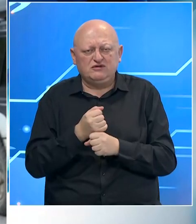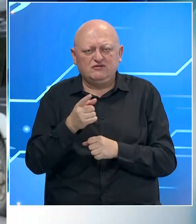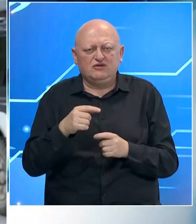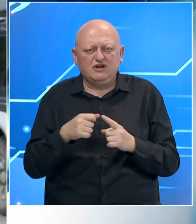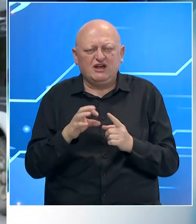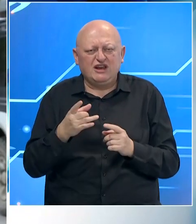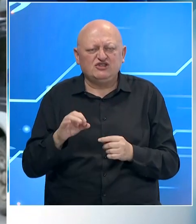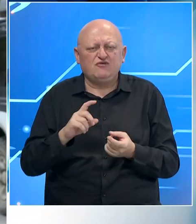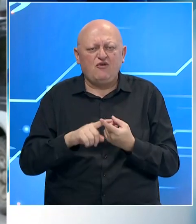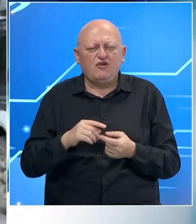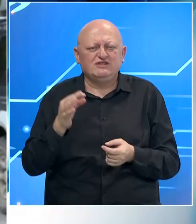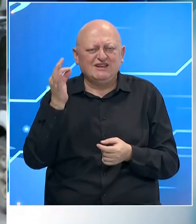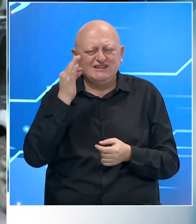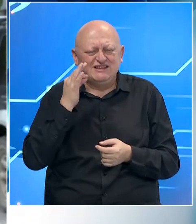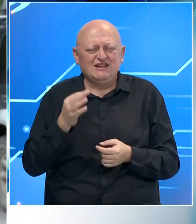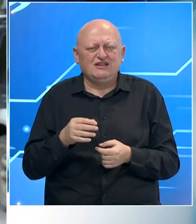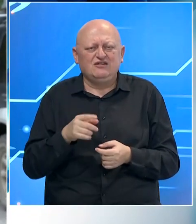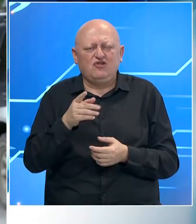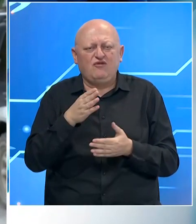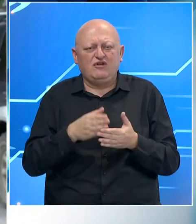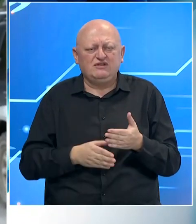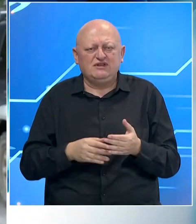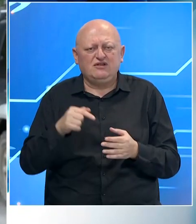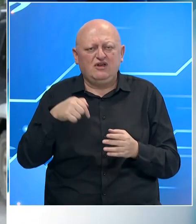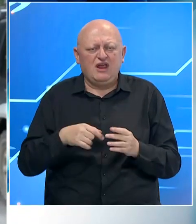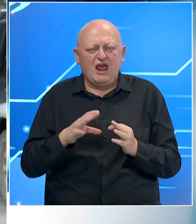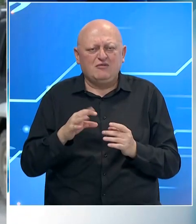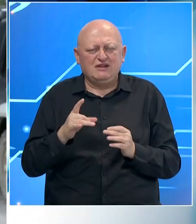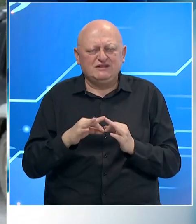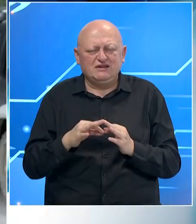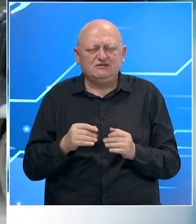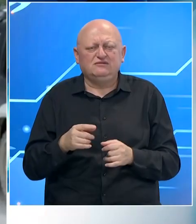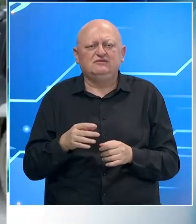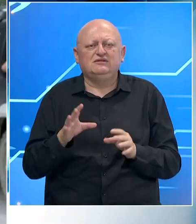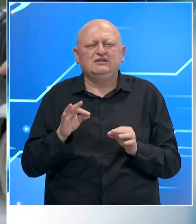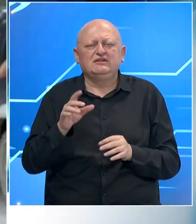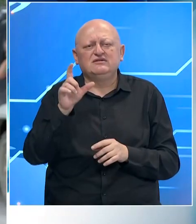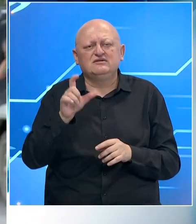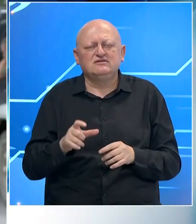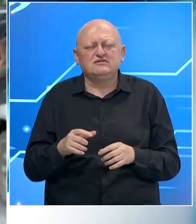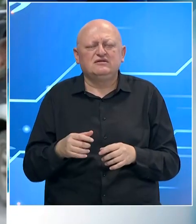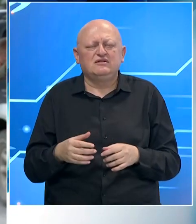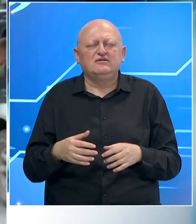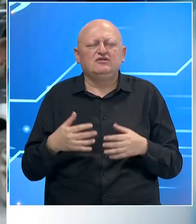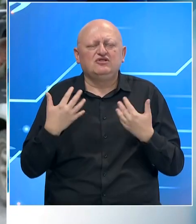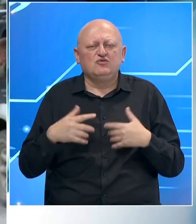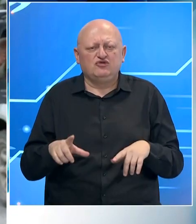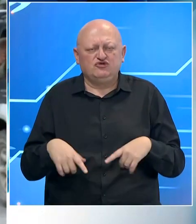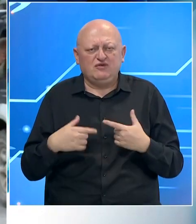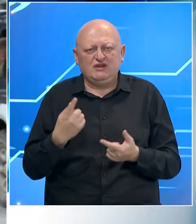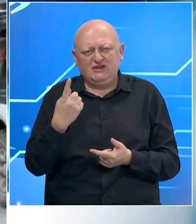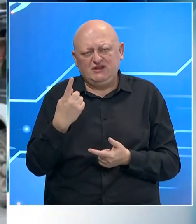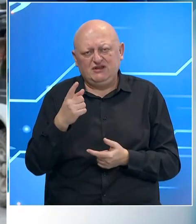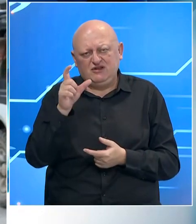Kreševo, Fojnica, Kiseljak, naravno i ovaj dio Jablonice, dvadesetak ostoba je izgubilo živote i jedna